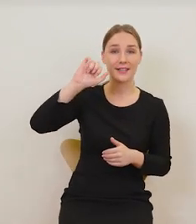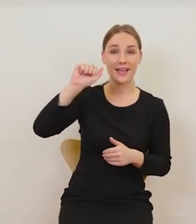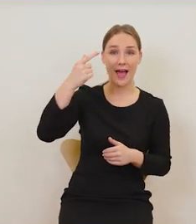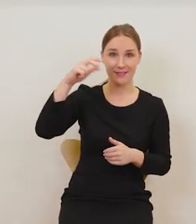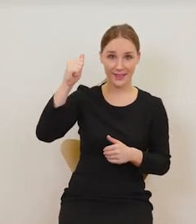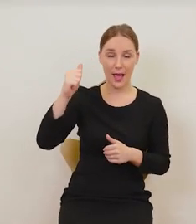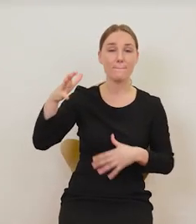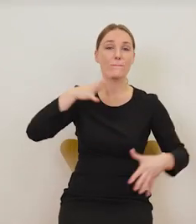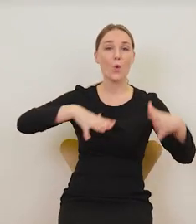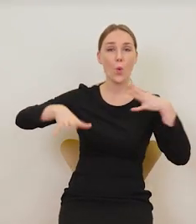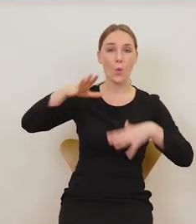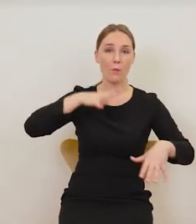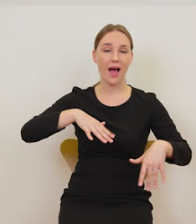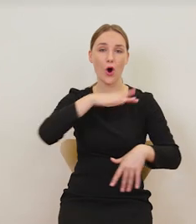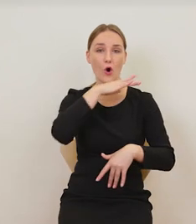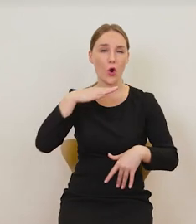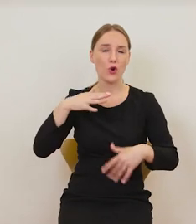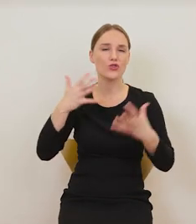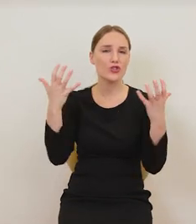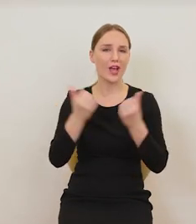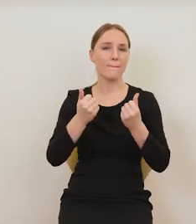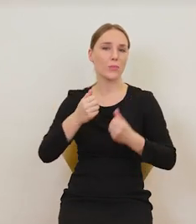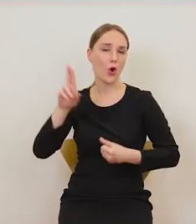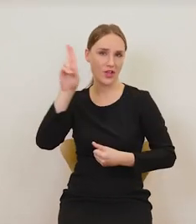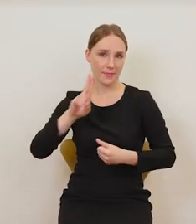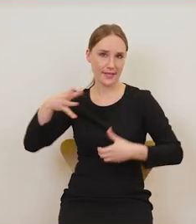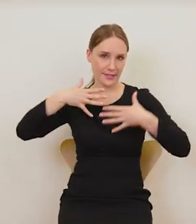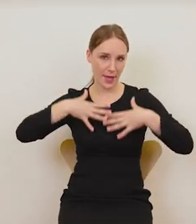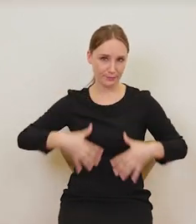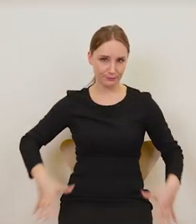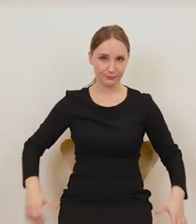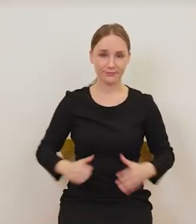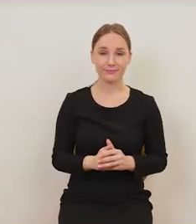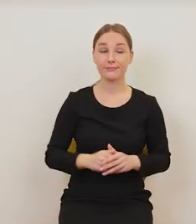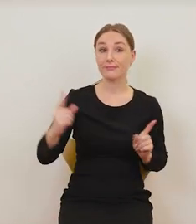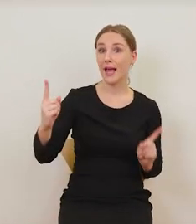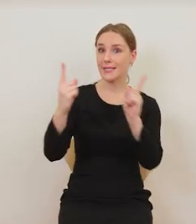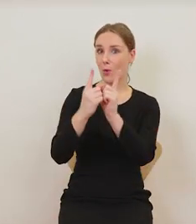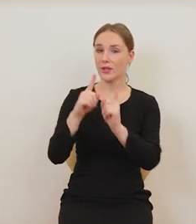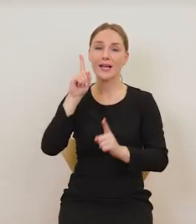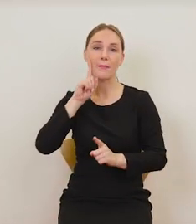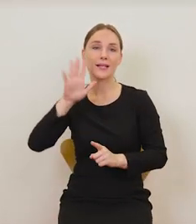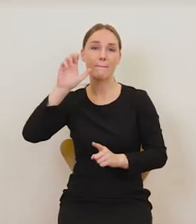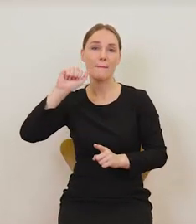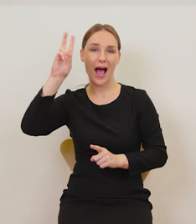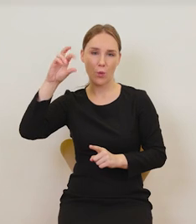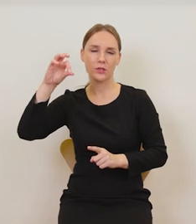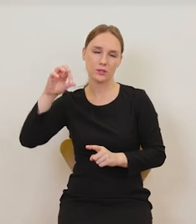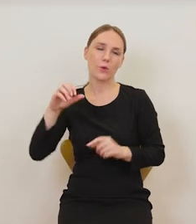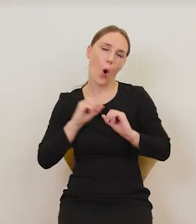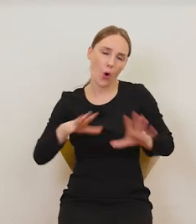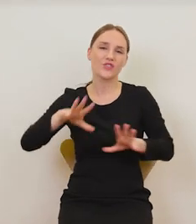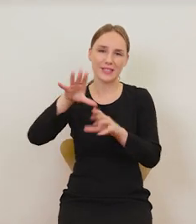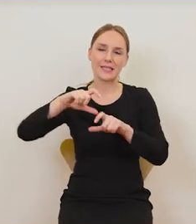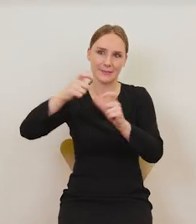ciemno niebieskie szaty. Spotyka Bachusa, oczywiście z jego całą